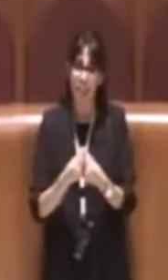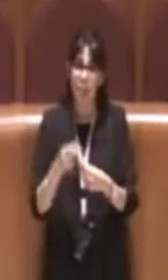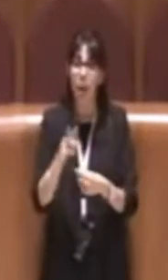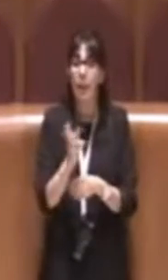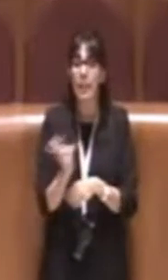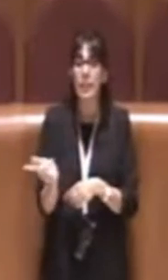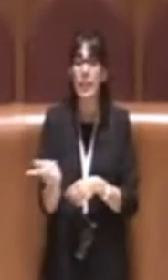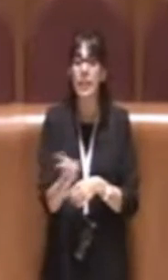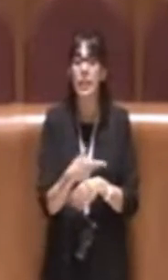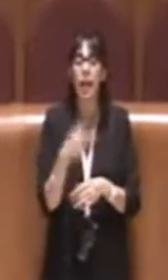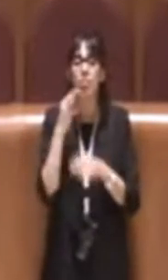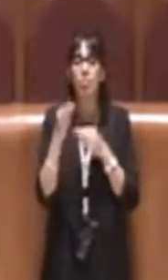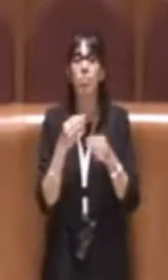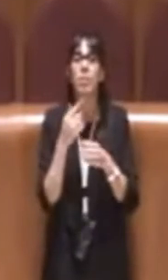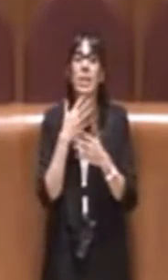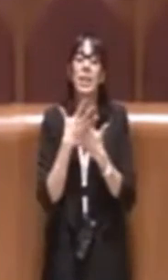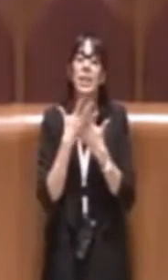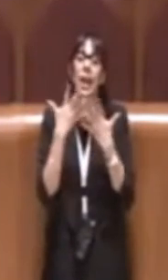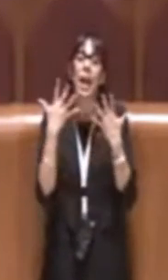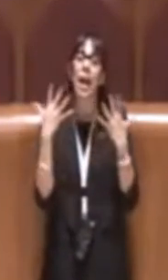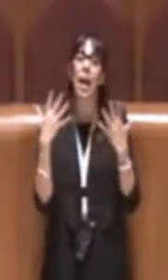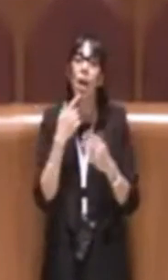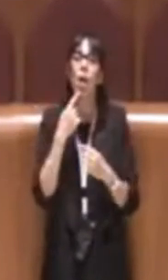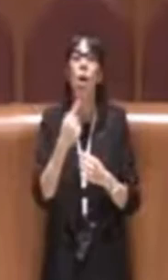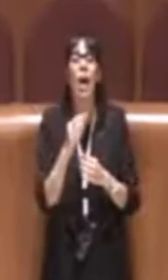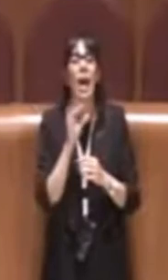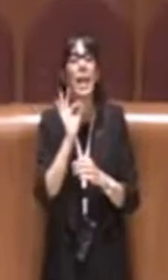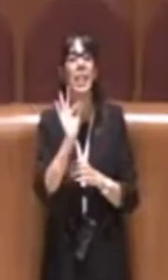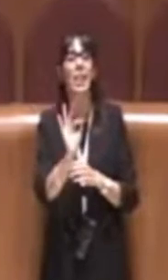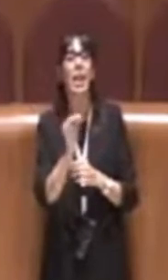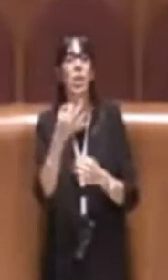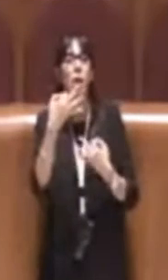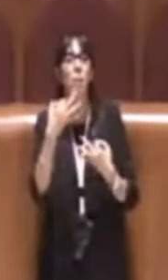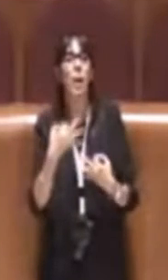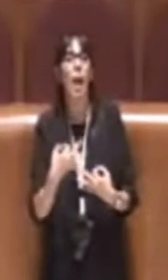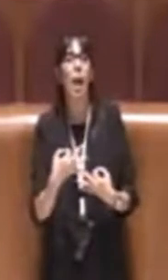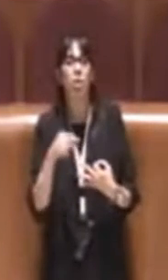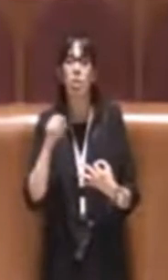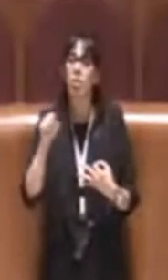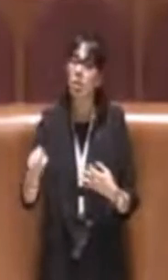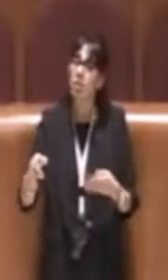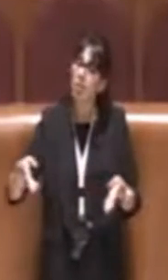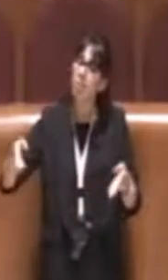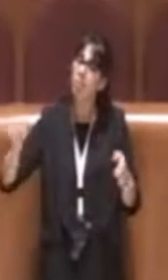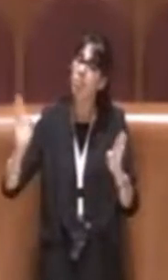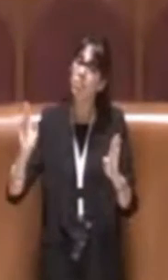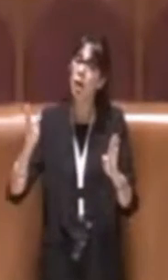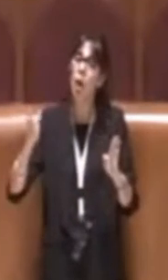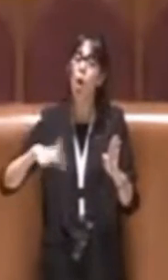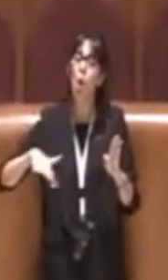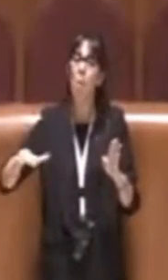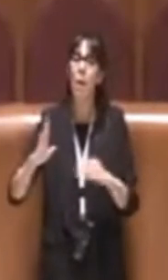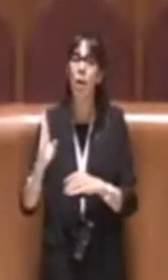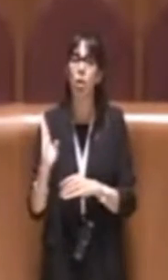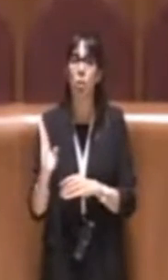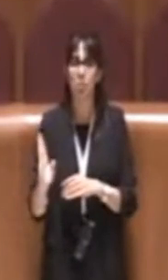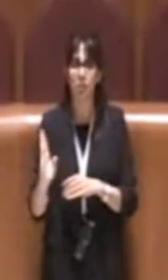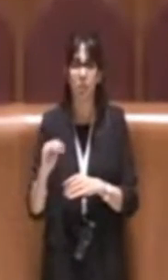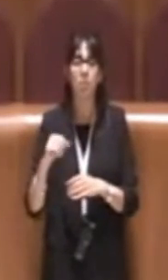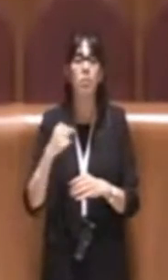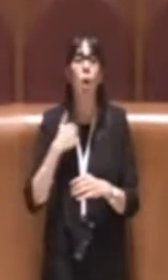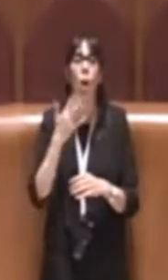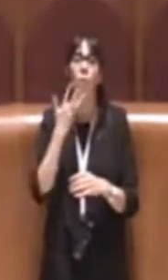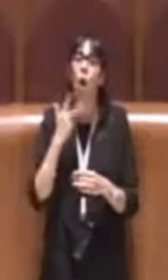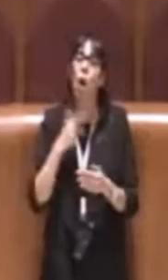molto chiara dando un'indicazione precisa sull'immobile del comparto B. Voglio